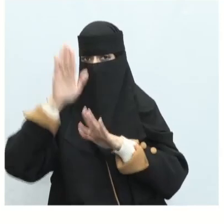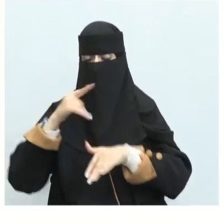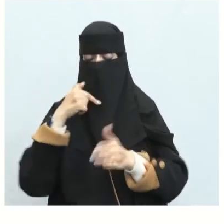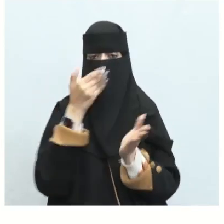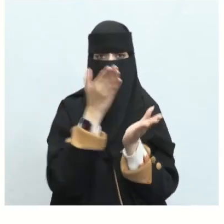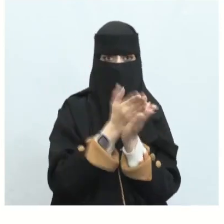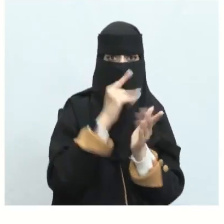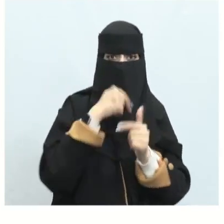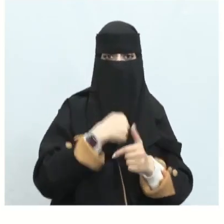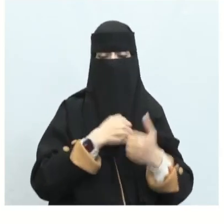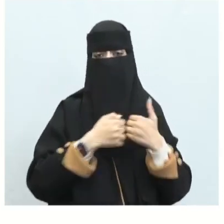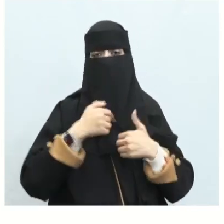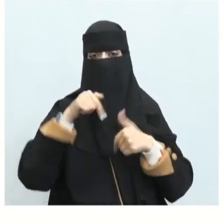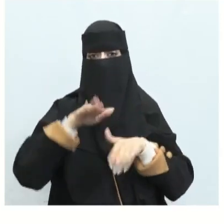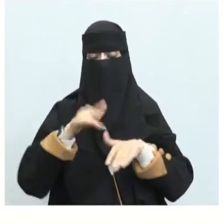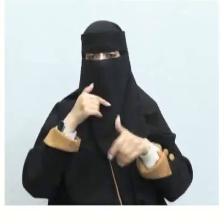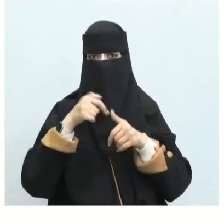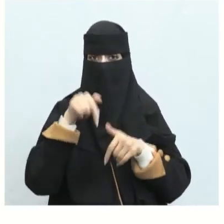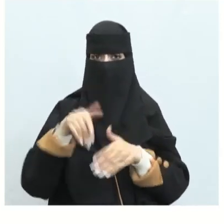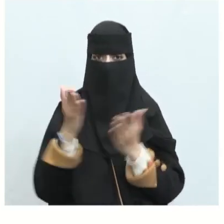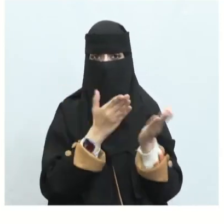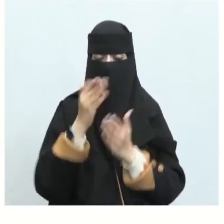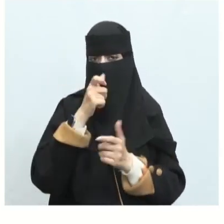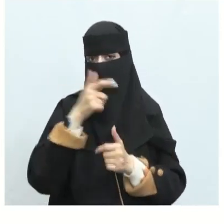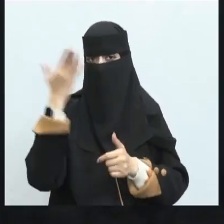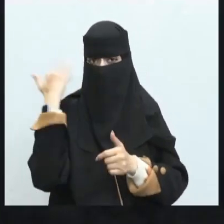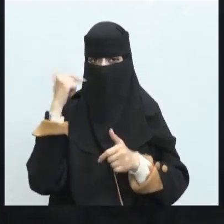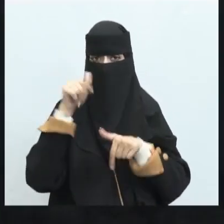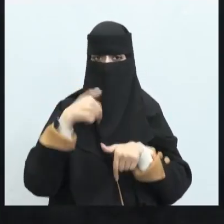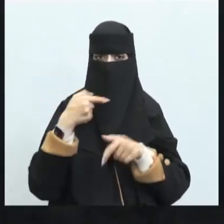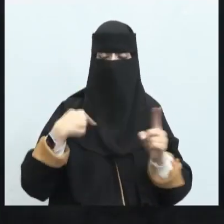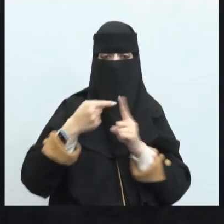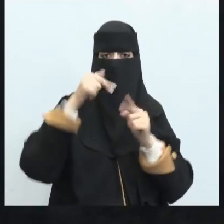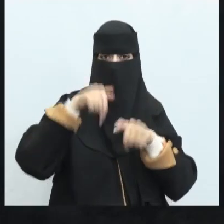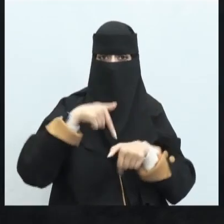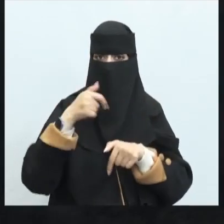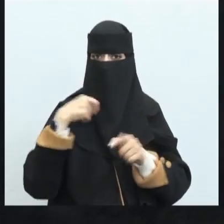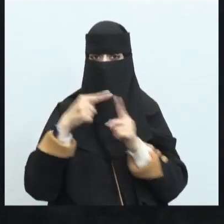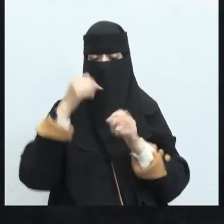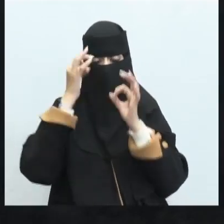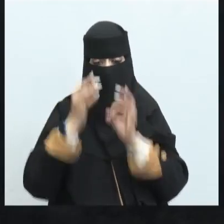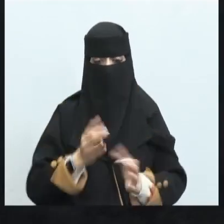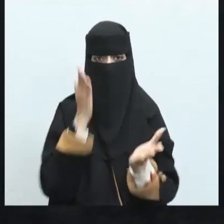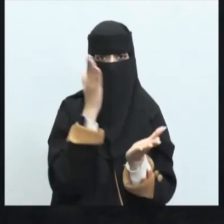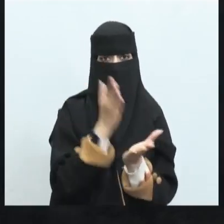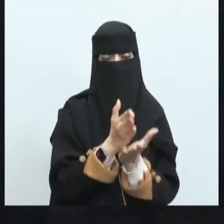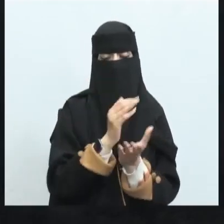صدق عاطفتهم وصدق العاطفة في الشعر الجاهلي لأن الدافع أصلا إلى قول ذكي قصايد هو دافع حقيقي